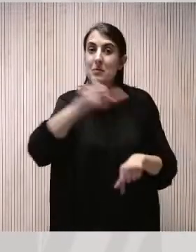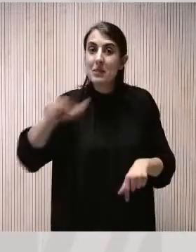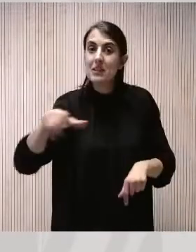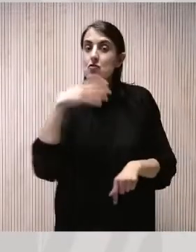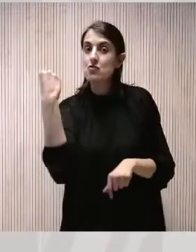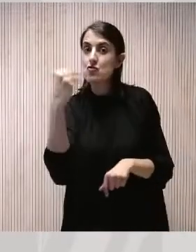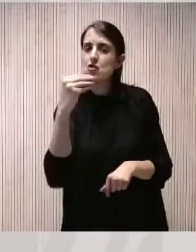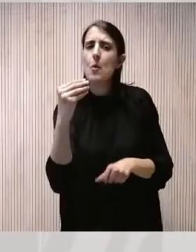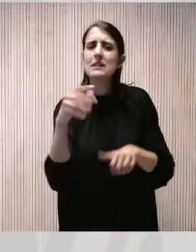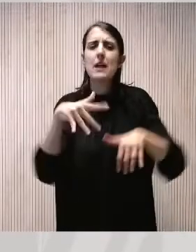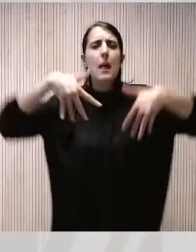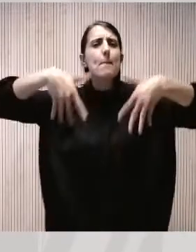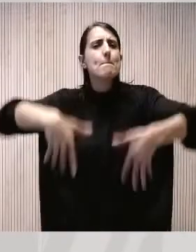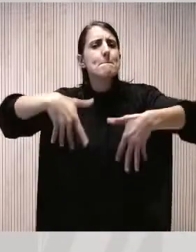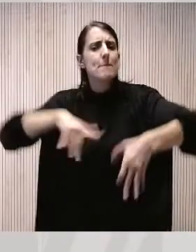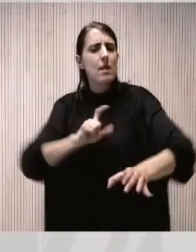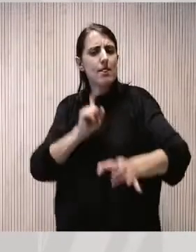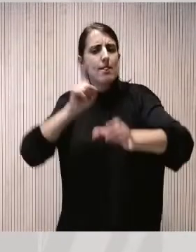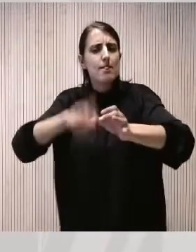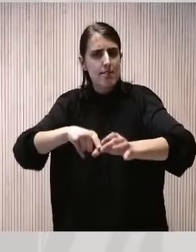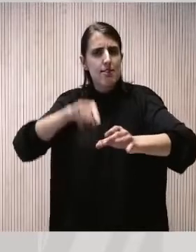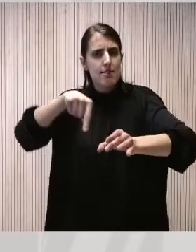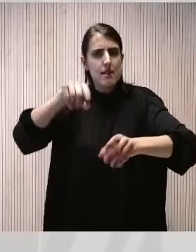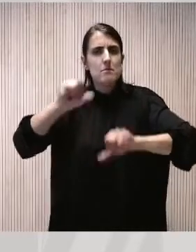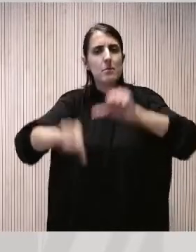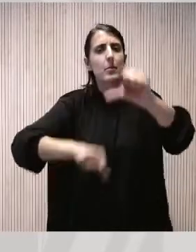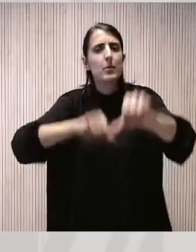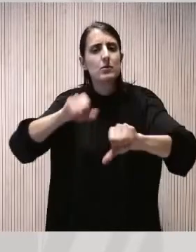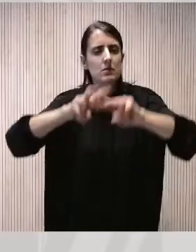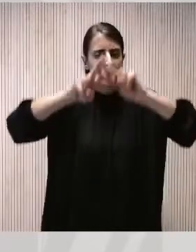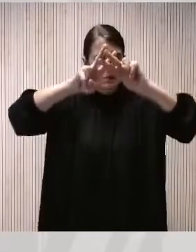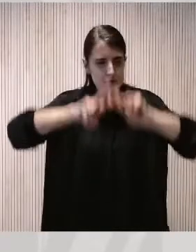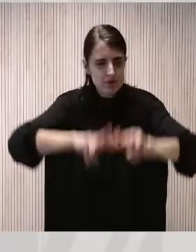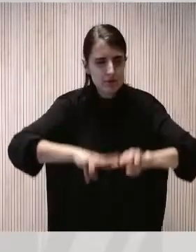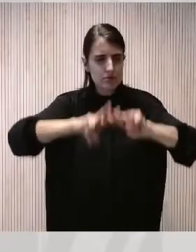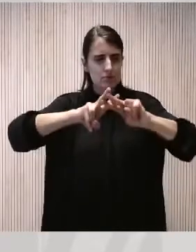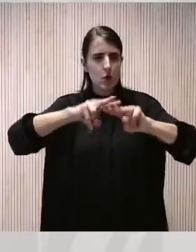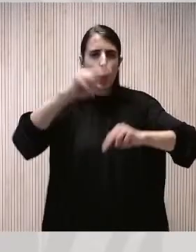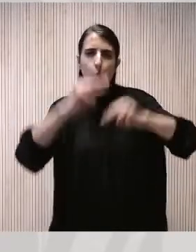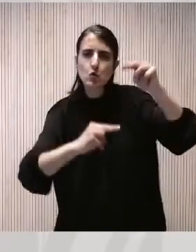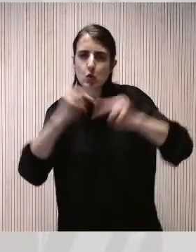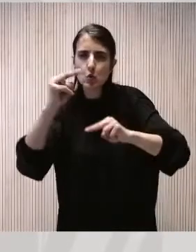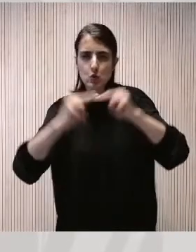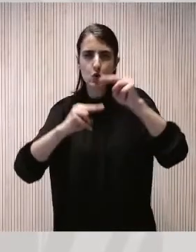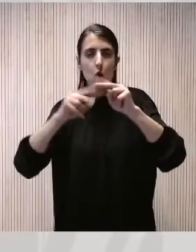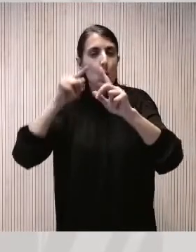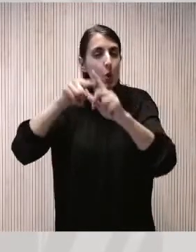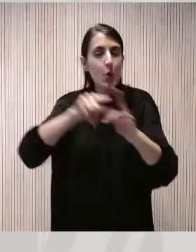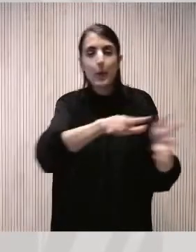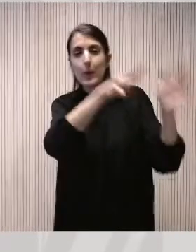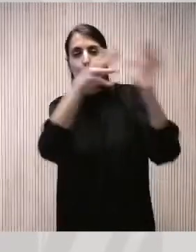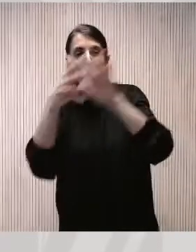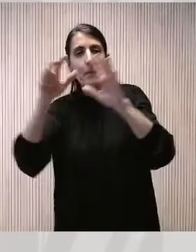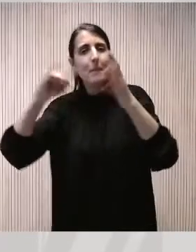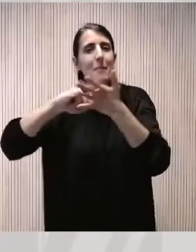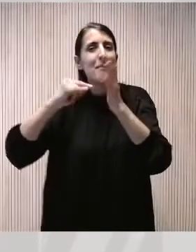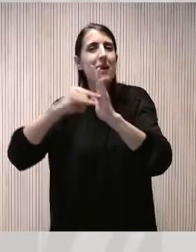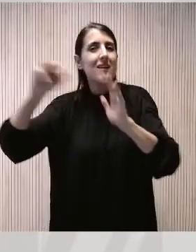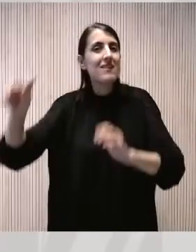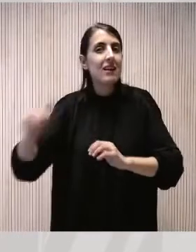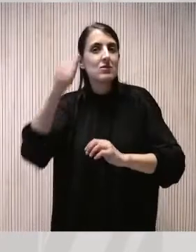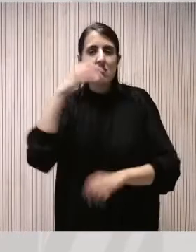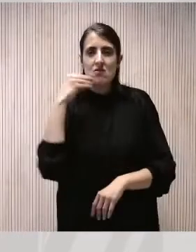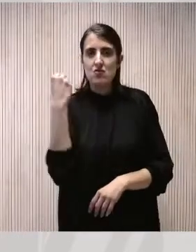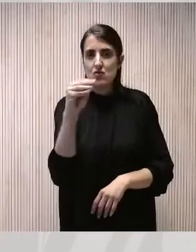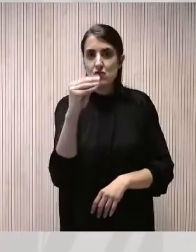'impliquin en aquest procés de revisió i de construcció que ha de culminar també amb un nou pla nacional de